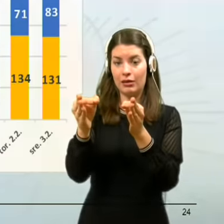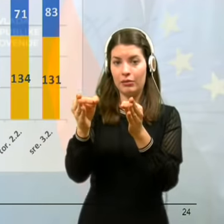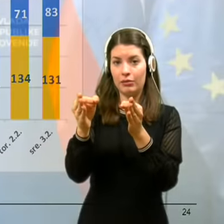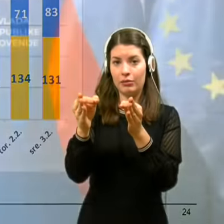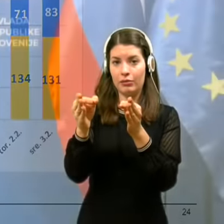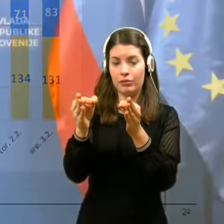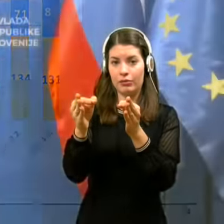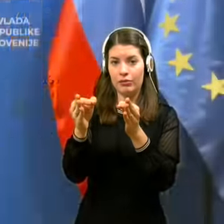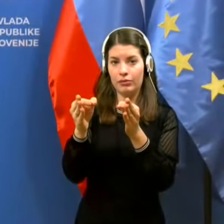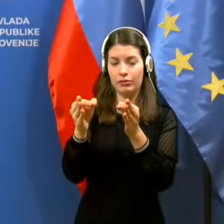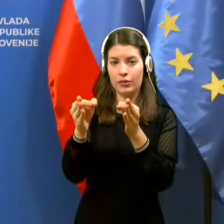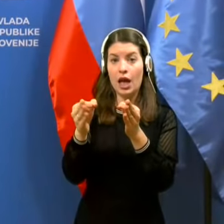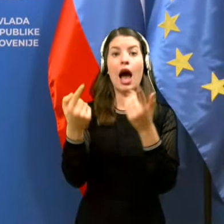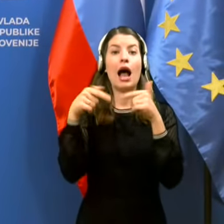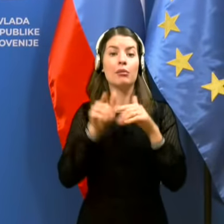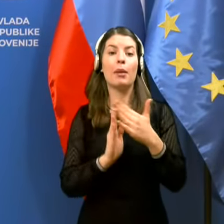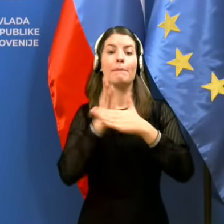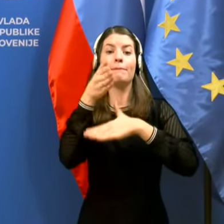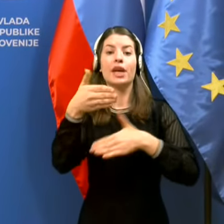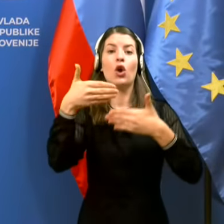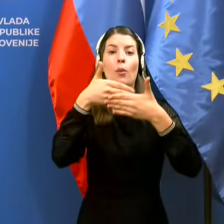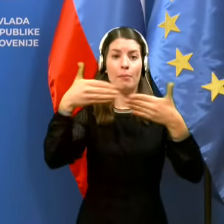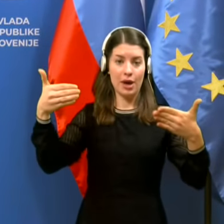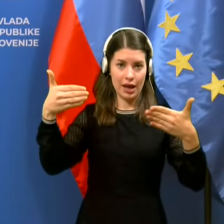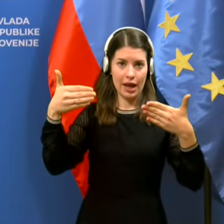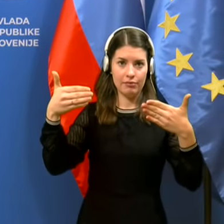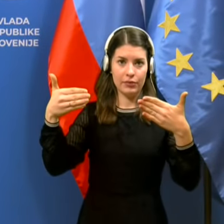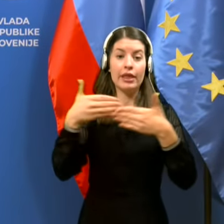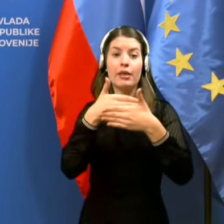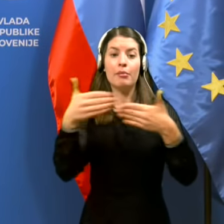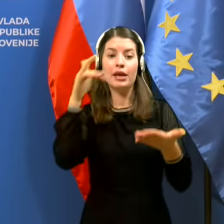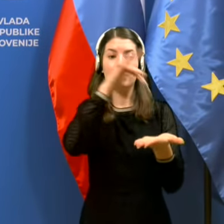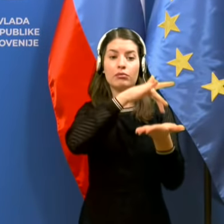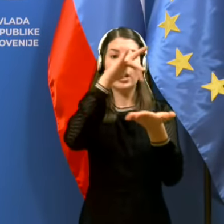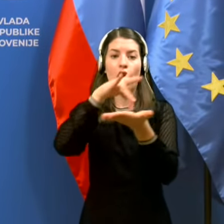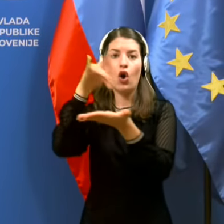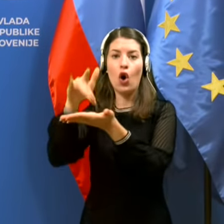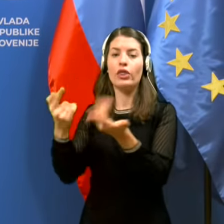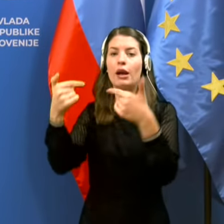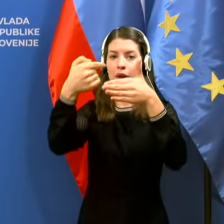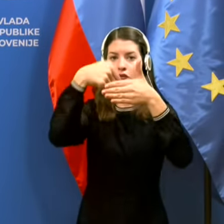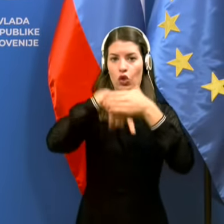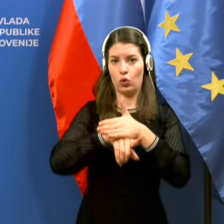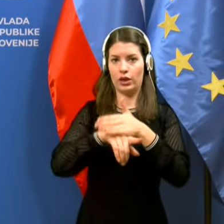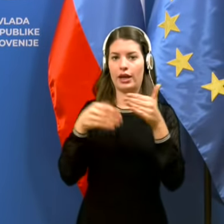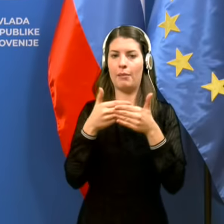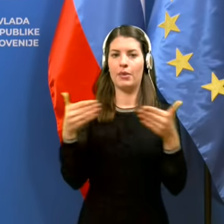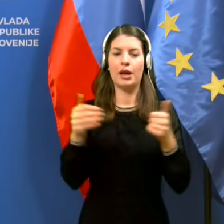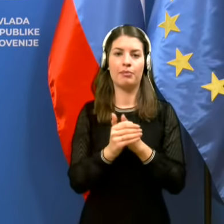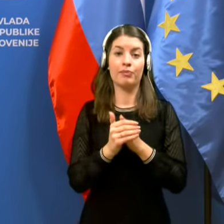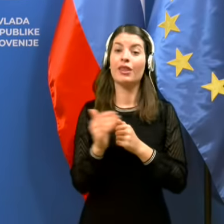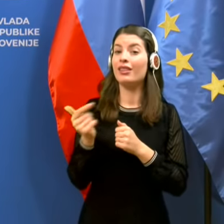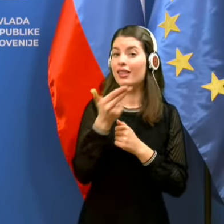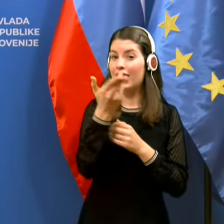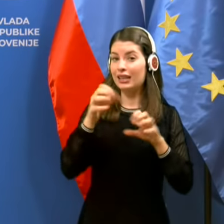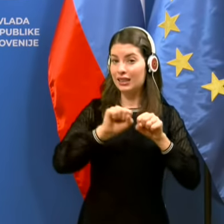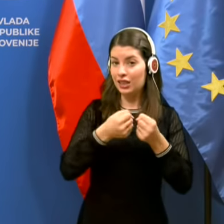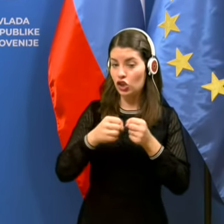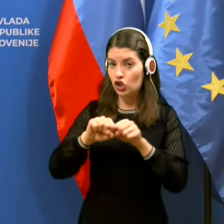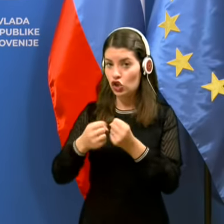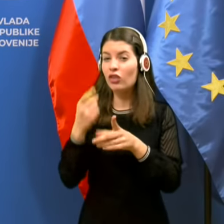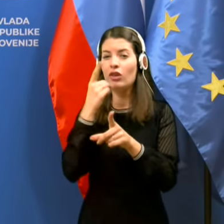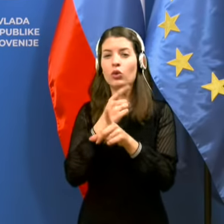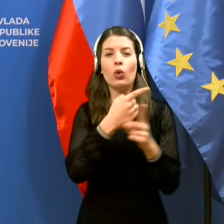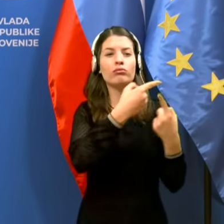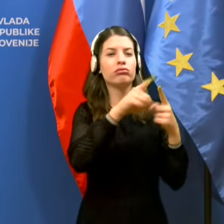pri prehajnju državne meje na mejnih prehodih oziroma na kontrolnih točkah na notrenji meji. Nekaj kršitev pa je bilo tudi na